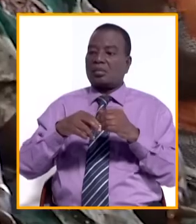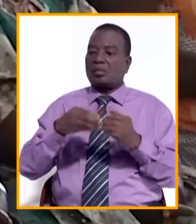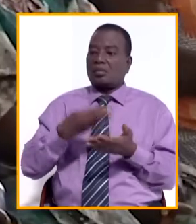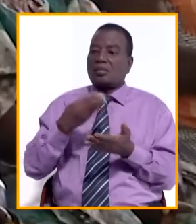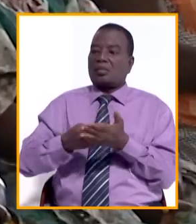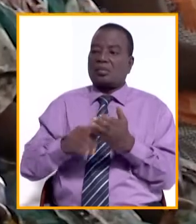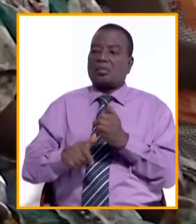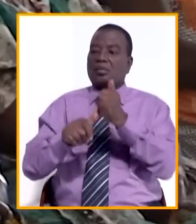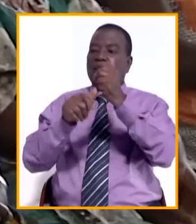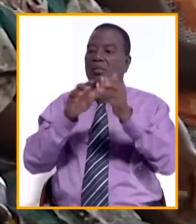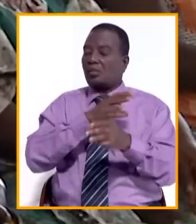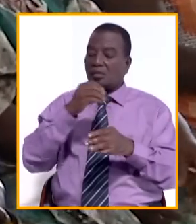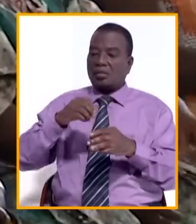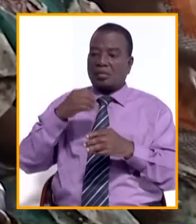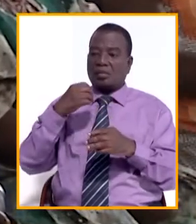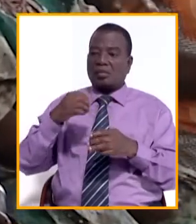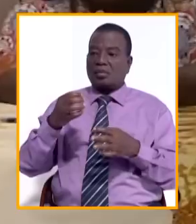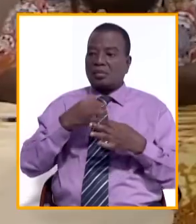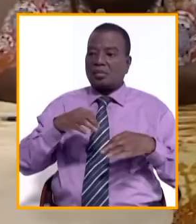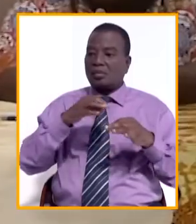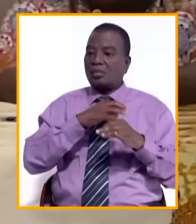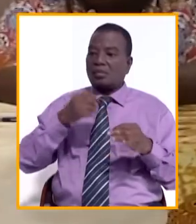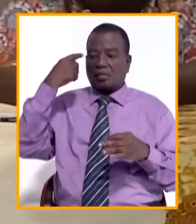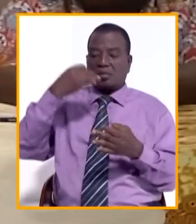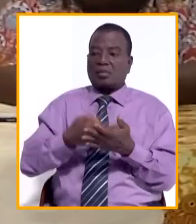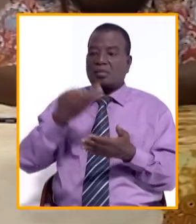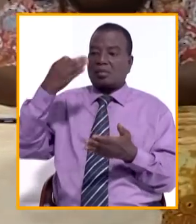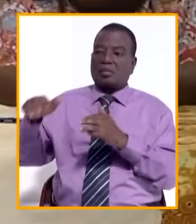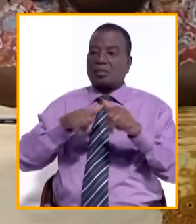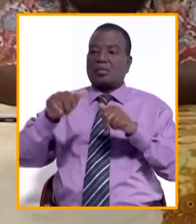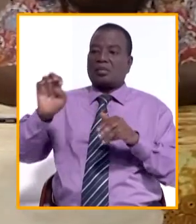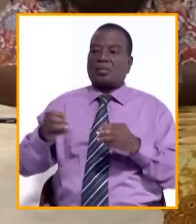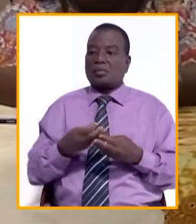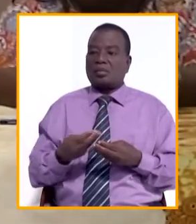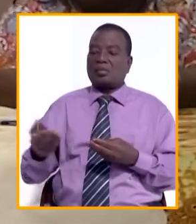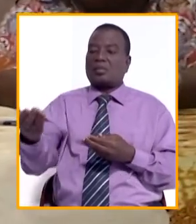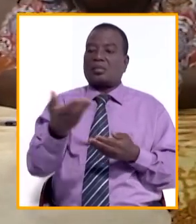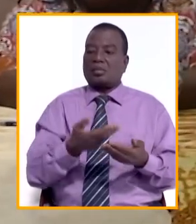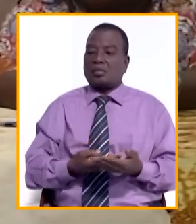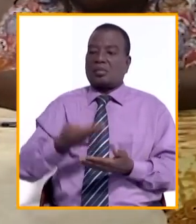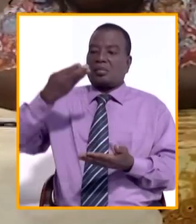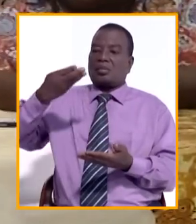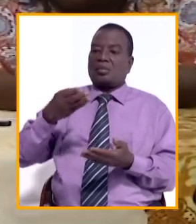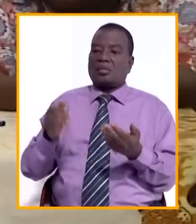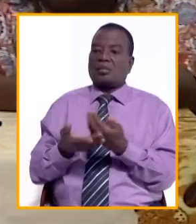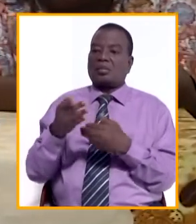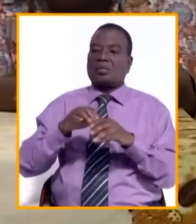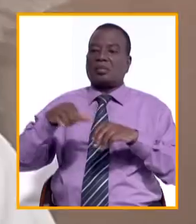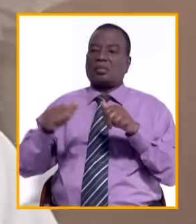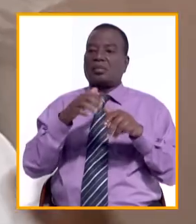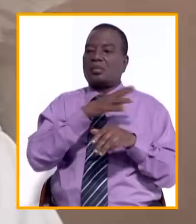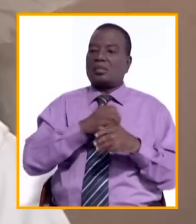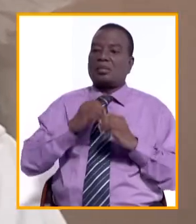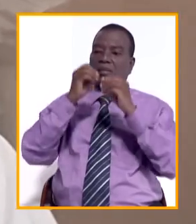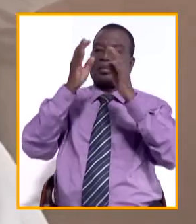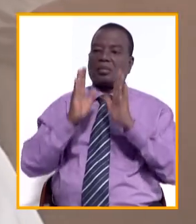favoriser l'accès des femmes au microcrédit afin de financer leurs activités génératrices de revenus. Par cette action, le